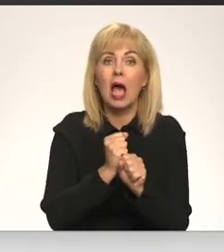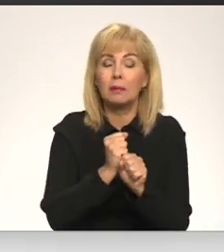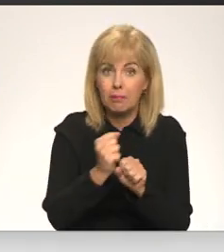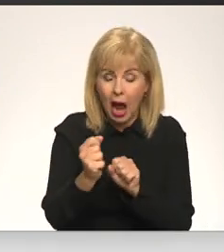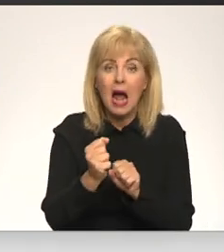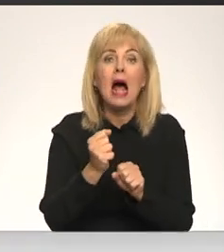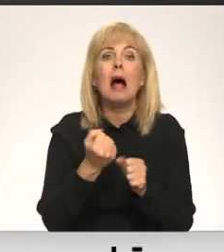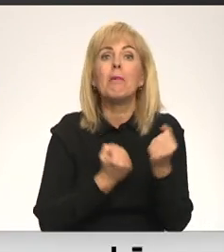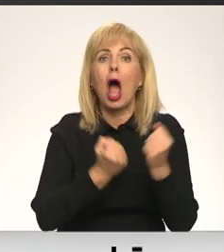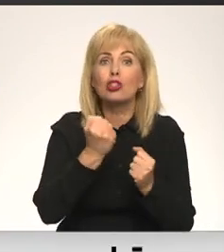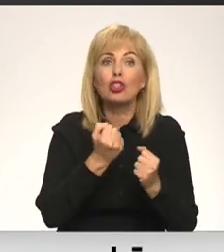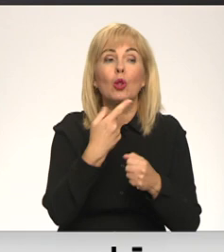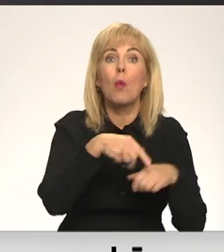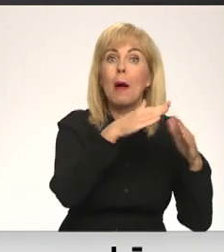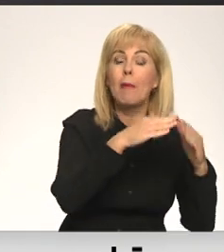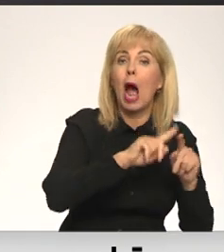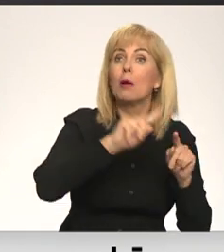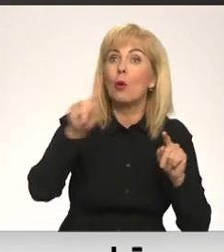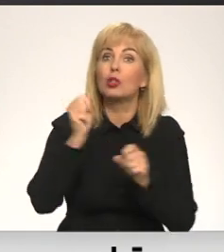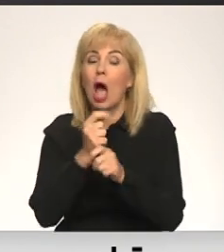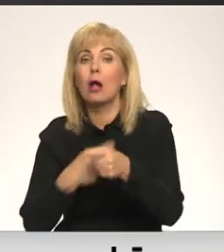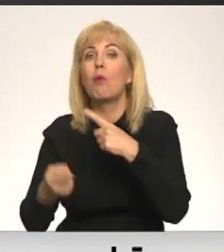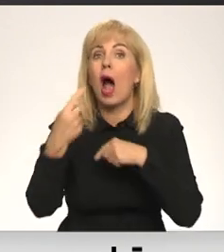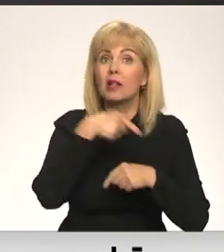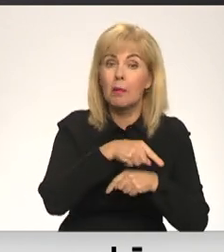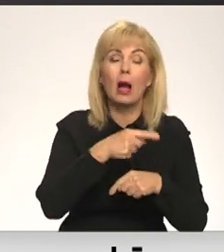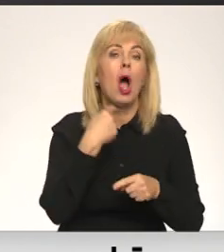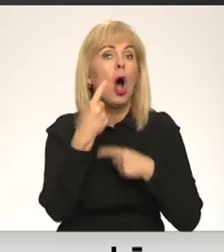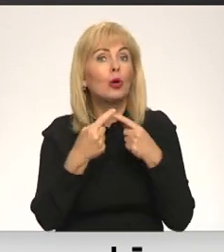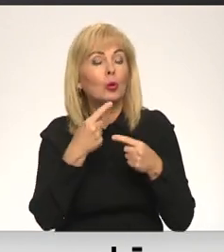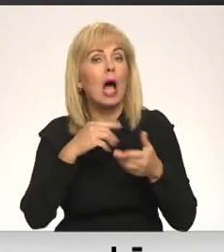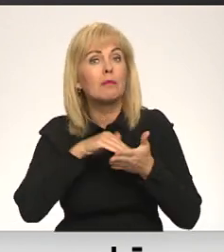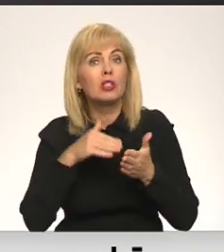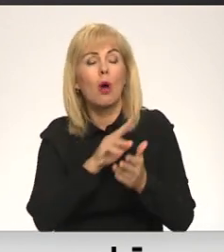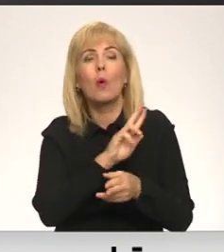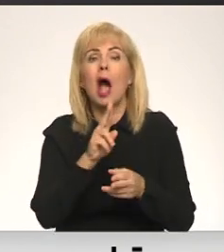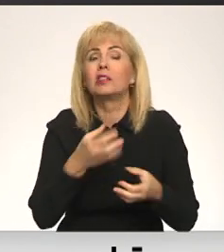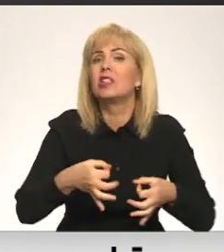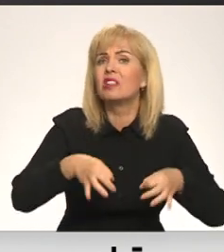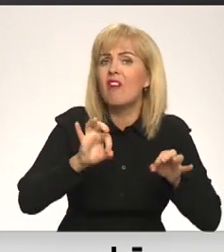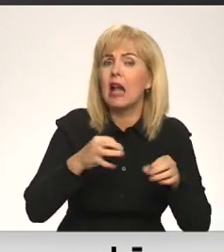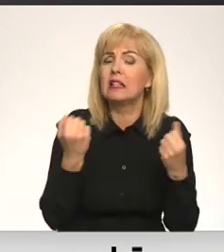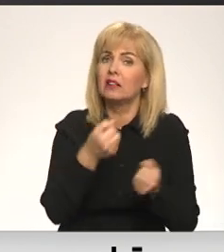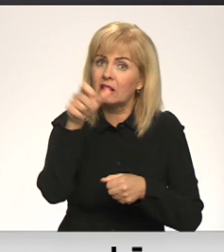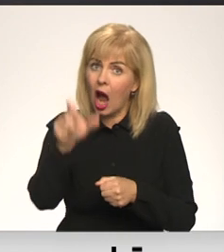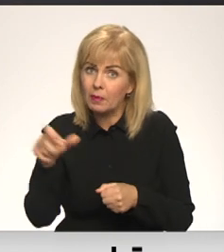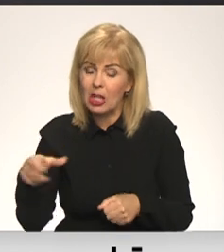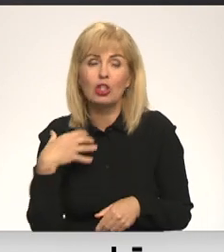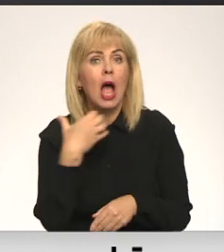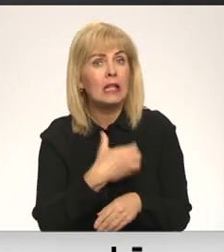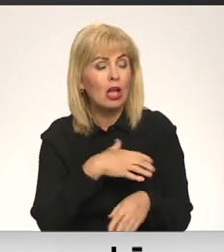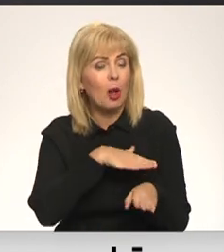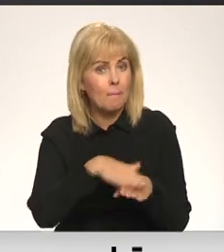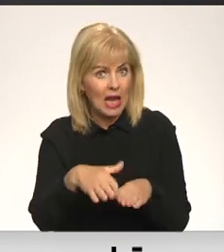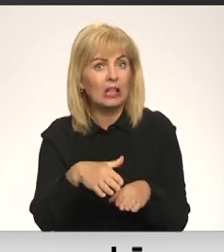un atpakaļ. Mēs runājam par situācijām, kāds ir kritisks darbinieks, kuram ir nepieciešams